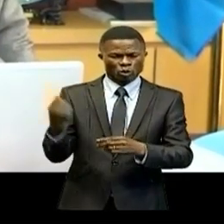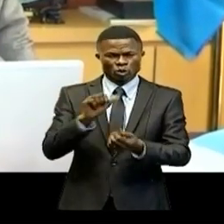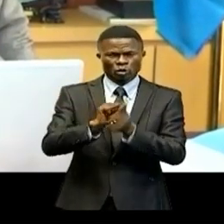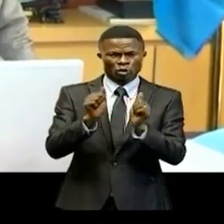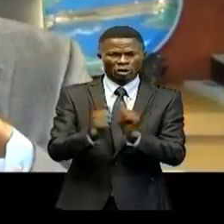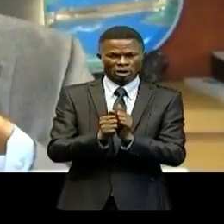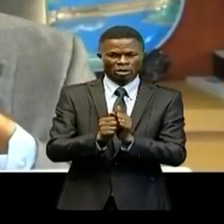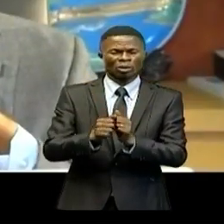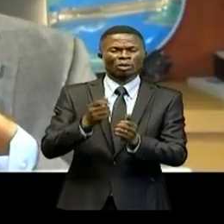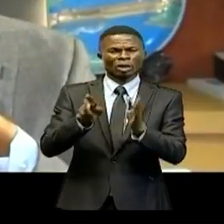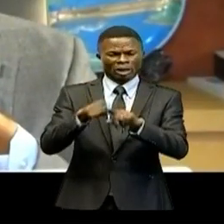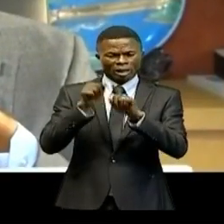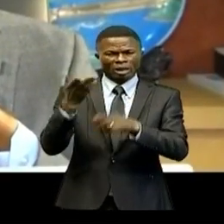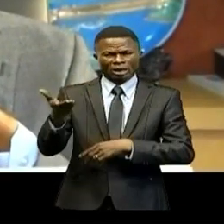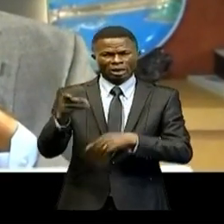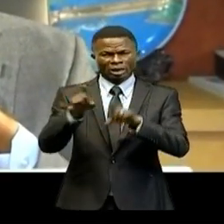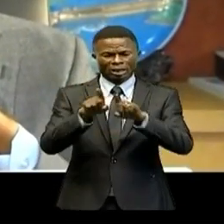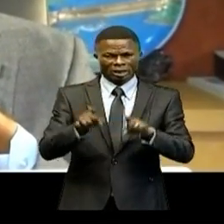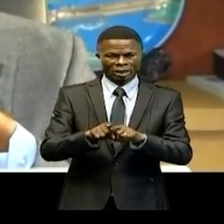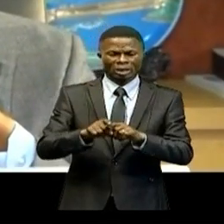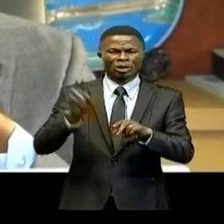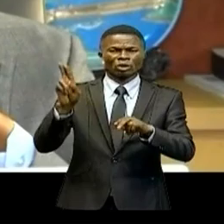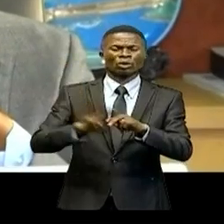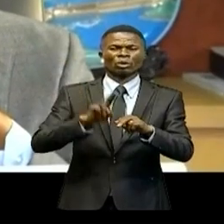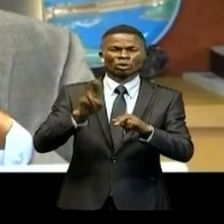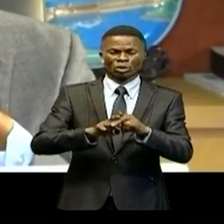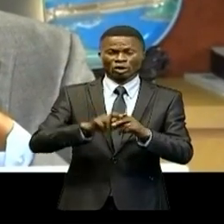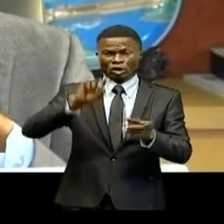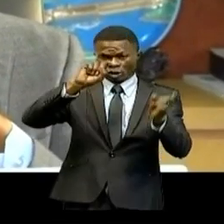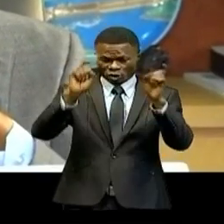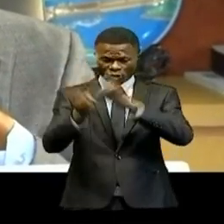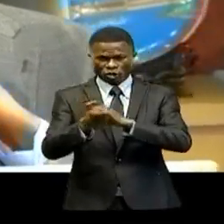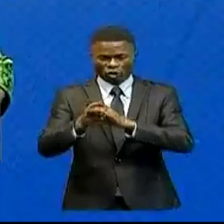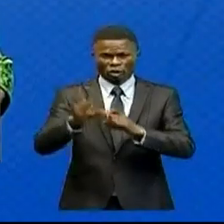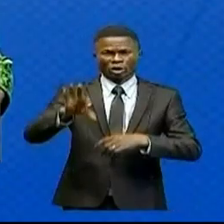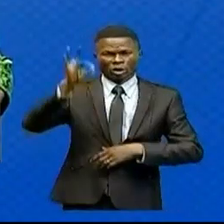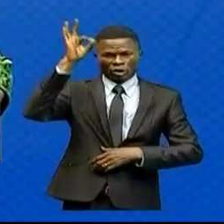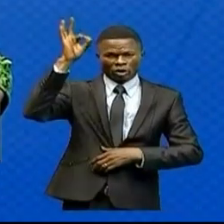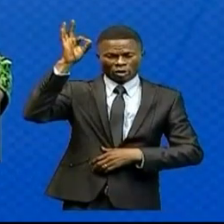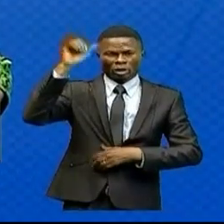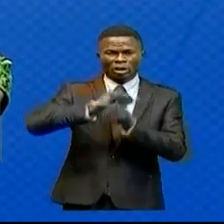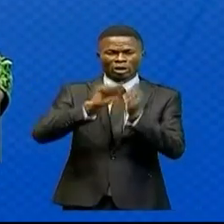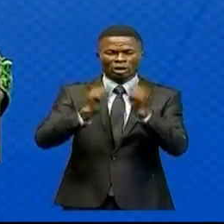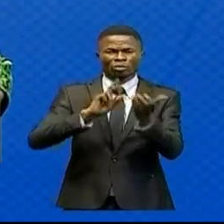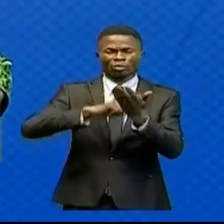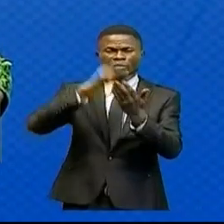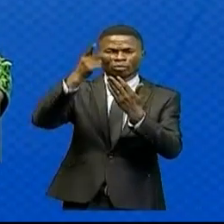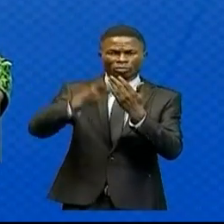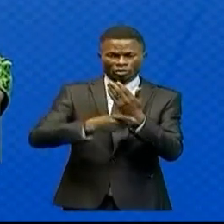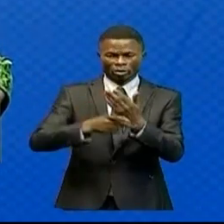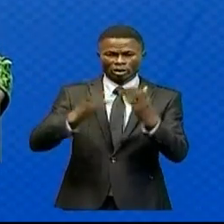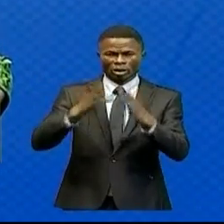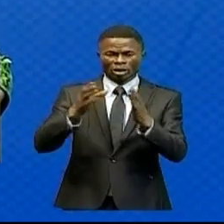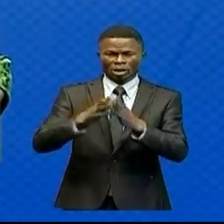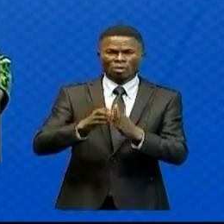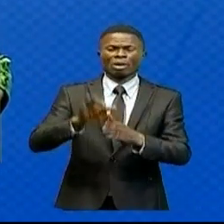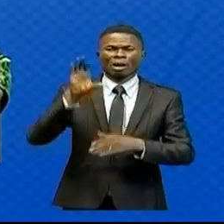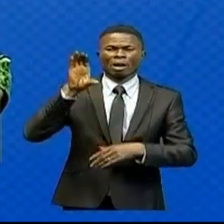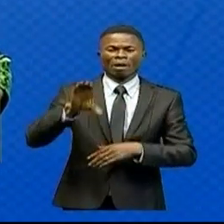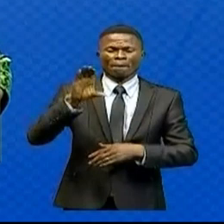liquidité et la mise en œuvre des réformes et retenue dans le cadre du programme avec le FMI.